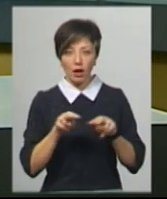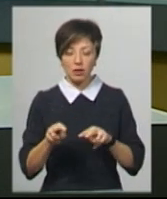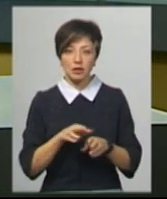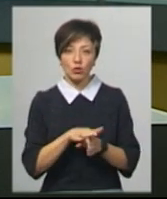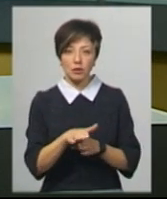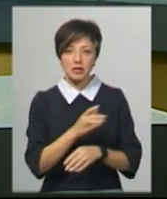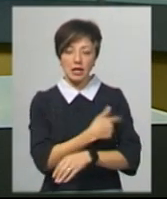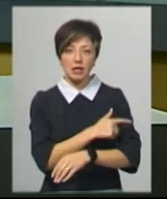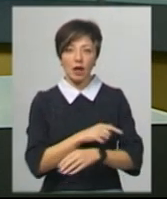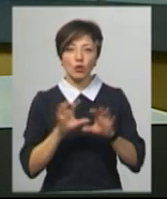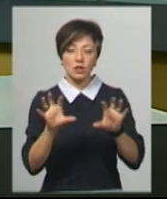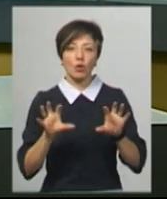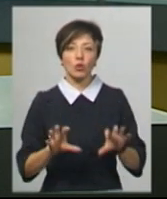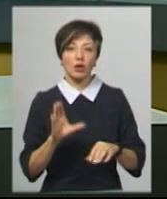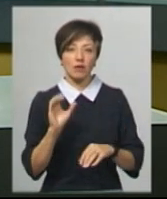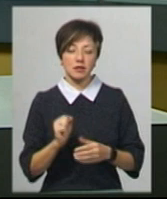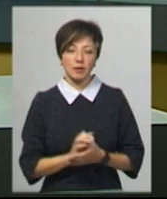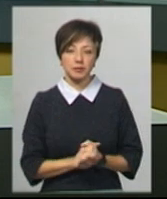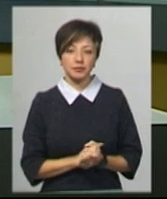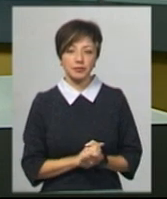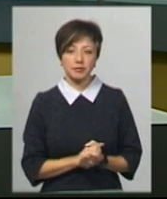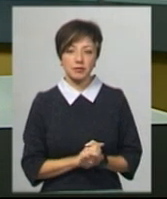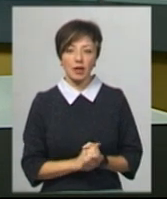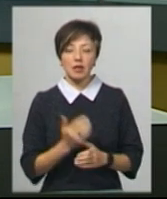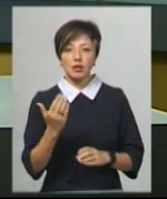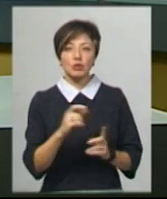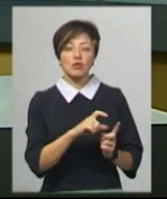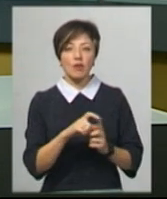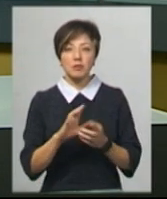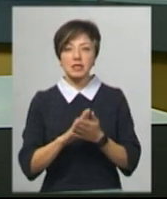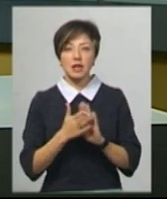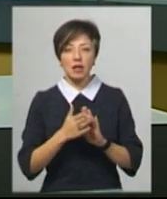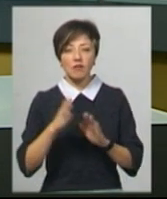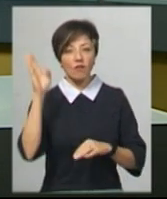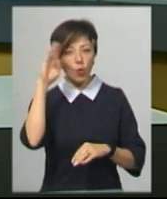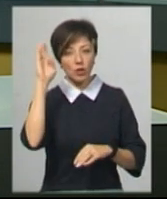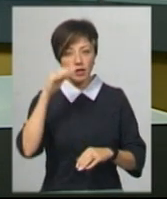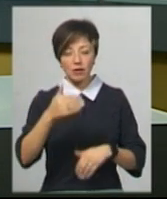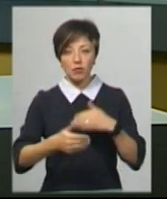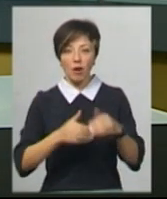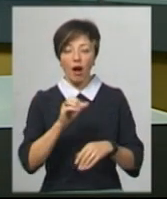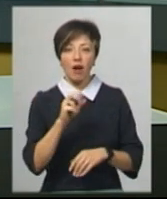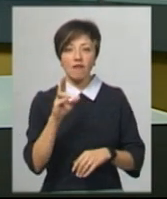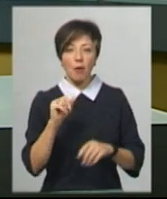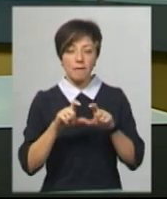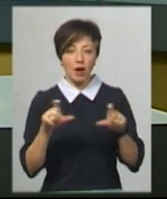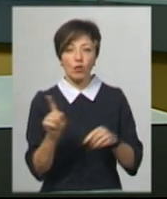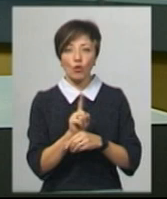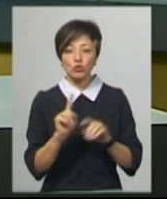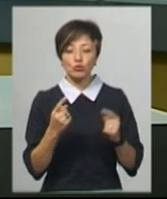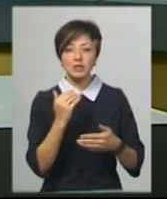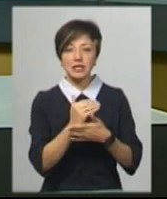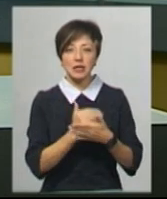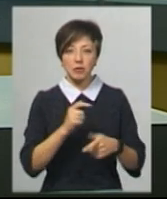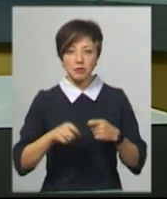за дотриманням санітарного законодавства Микола Габрикевич. За його словами, стан води басейнів аквапарку сьогодні у нормі. Чому система дала